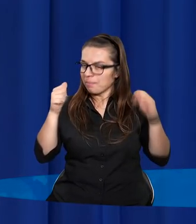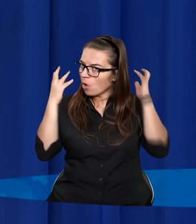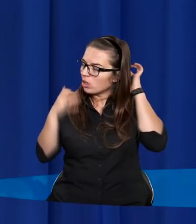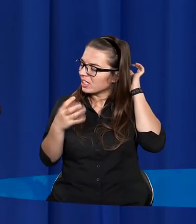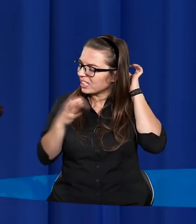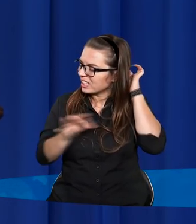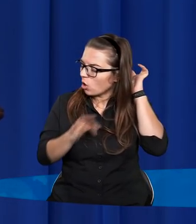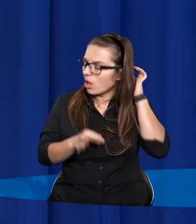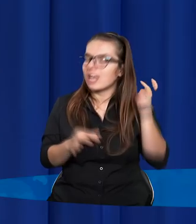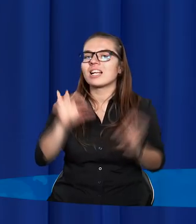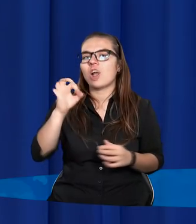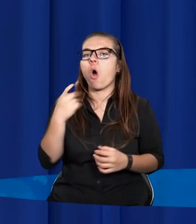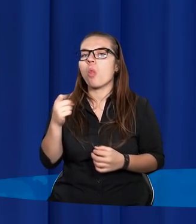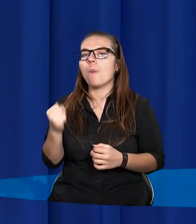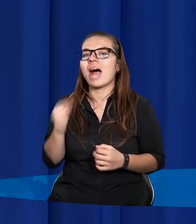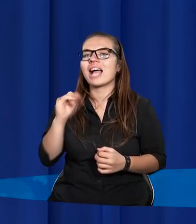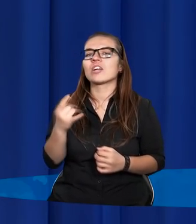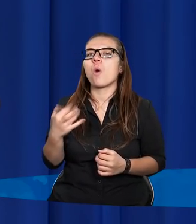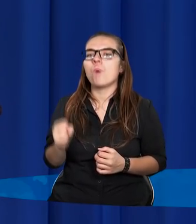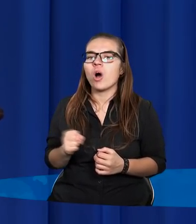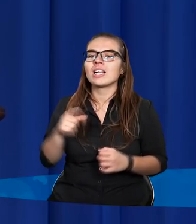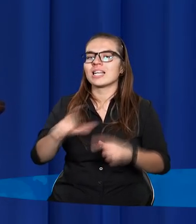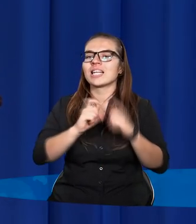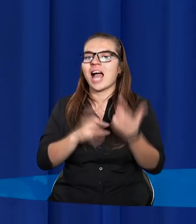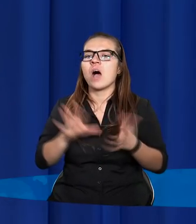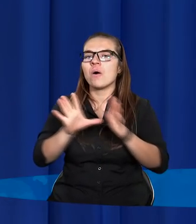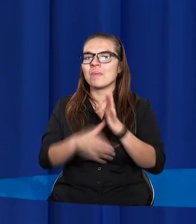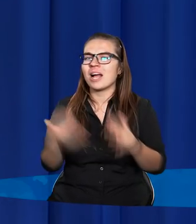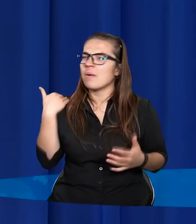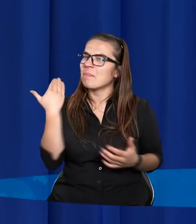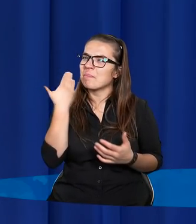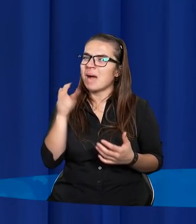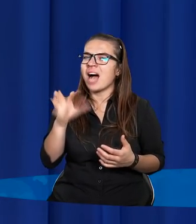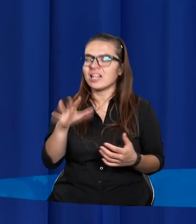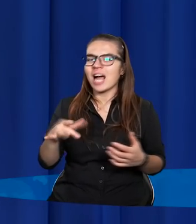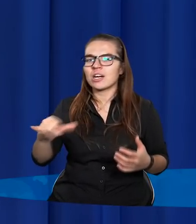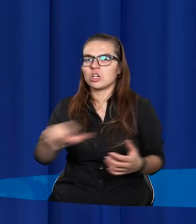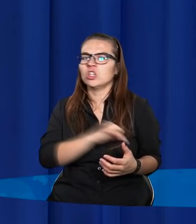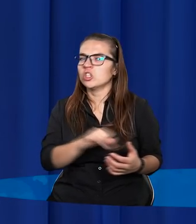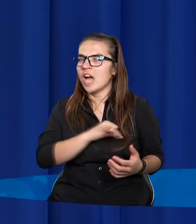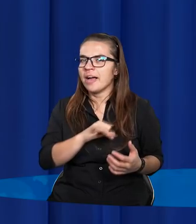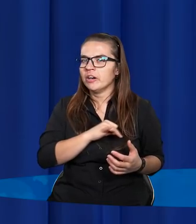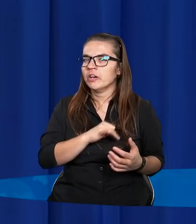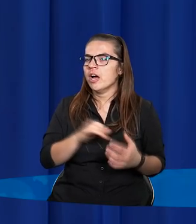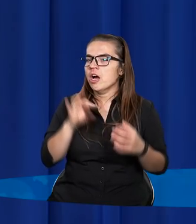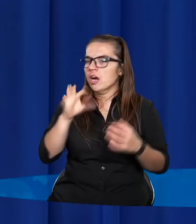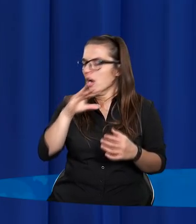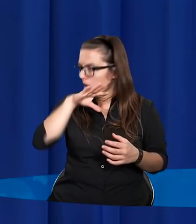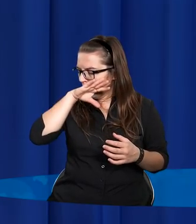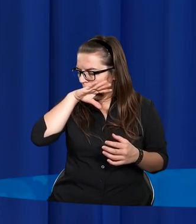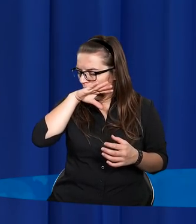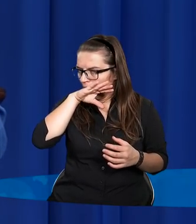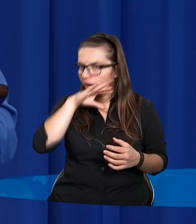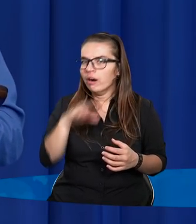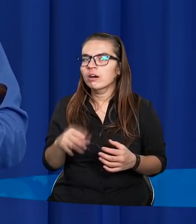kiedy mamy Sodomę i Gomorę, dwa miasta, które były tak bardzo grzeszne, tak bardzo odrzuciły Boga,